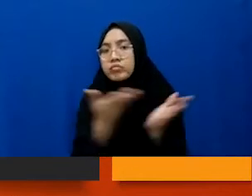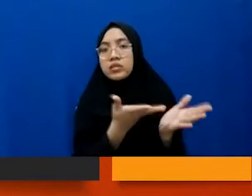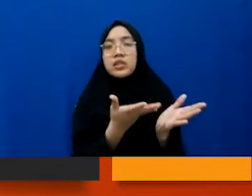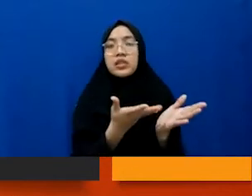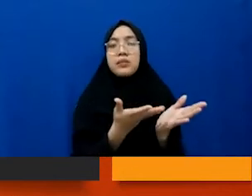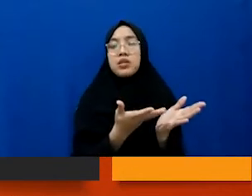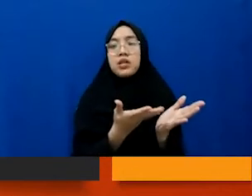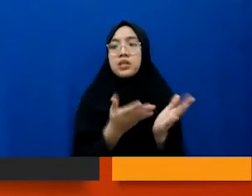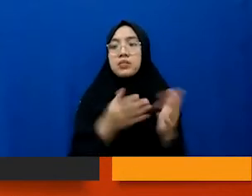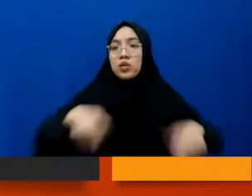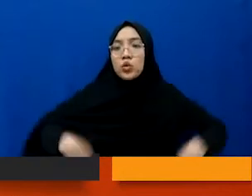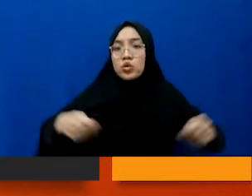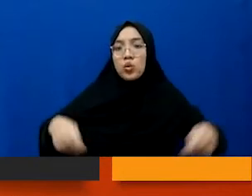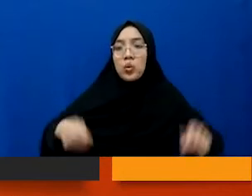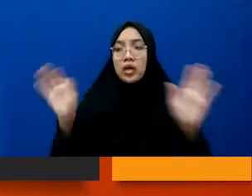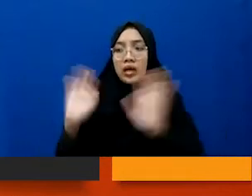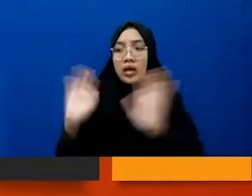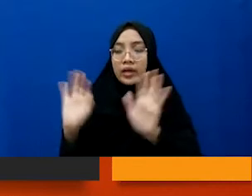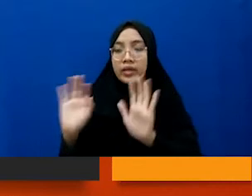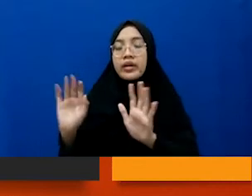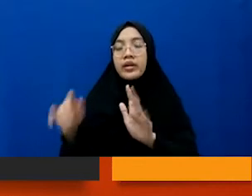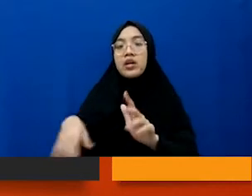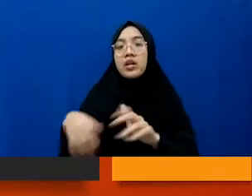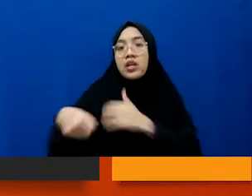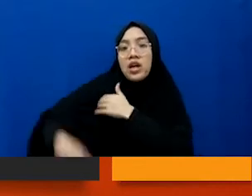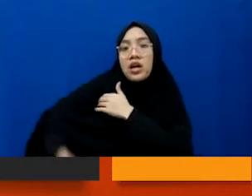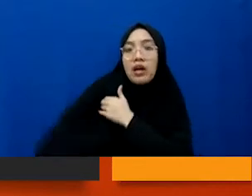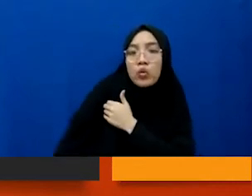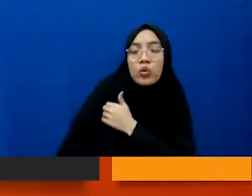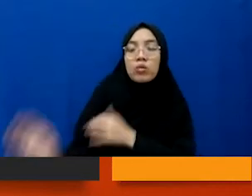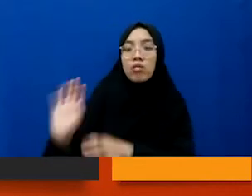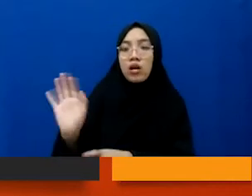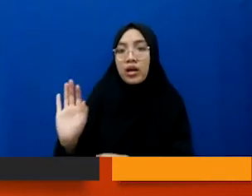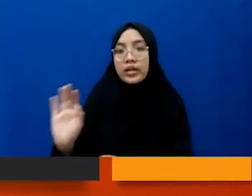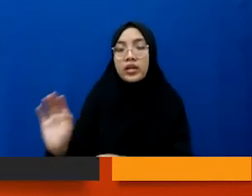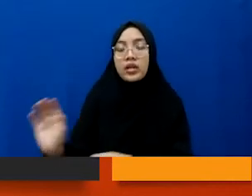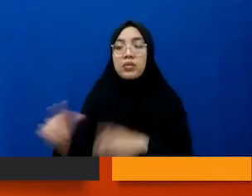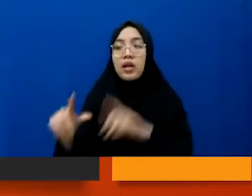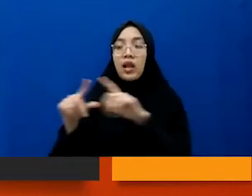kursi roda misalnya tidak diberi kruk alat bantu misalnya